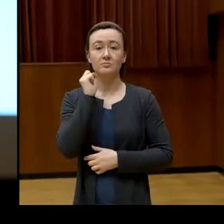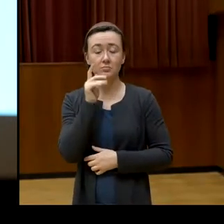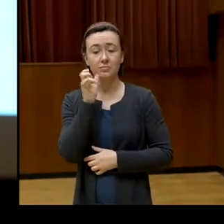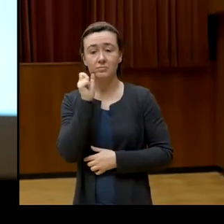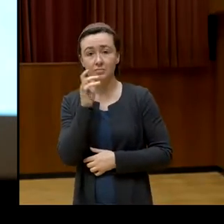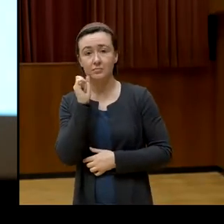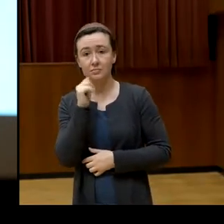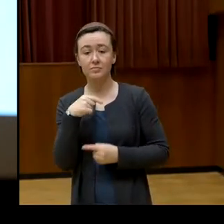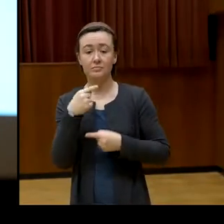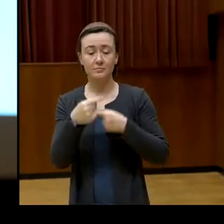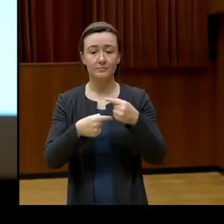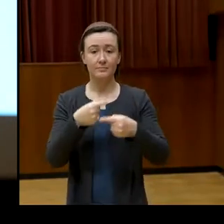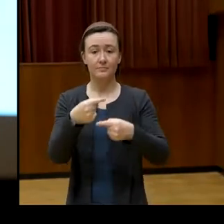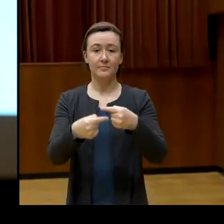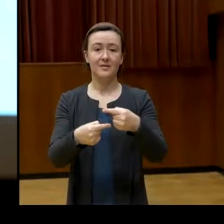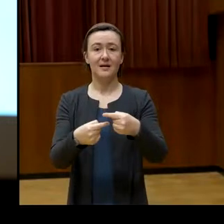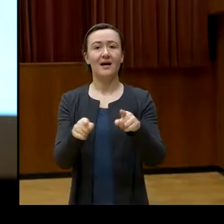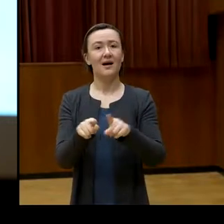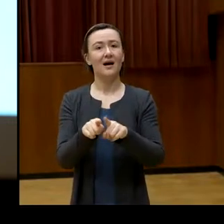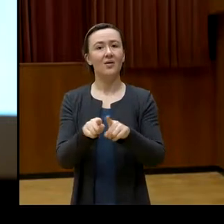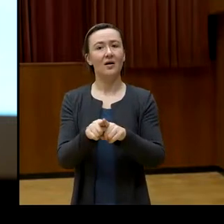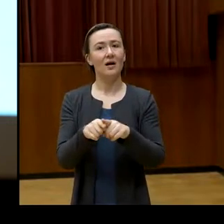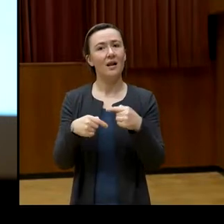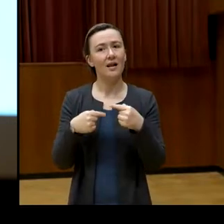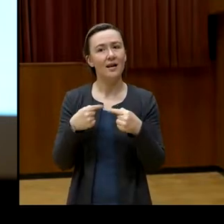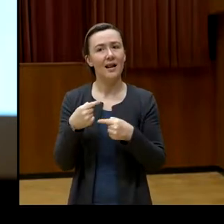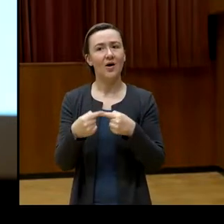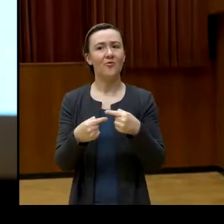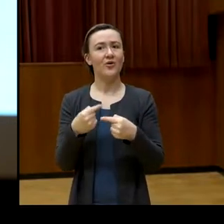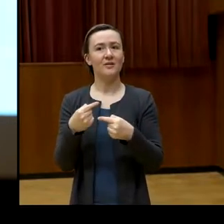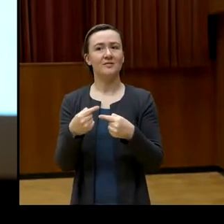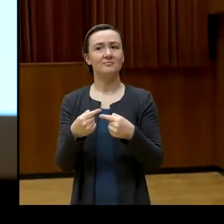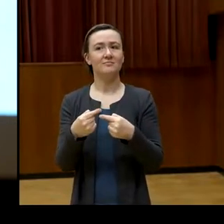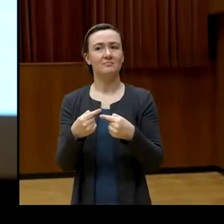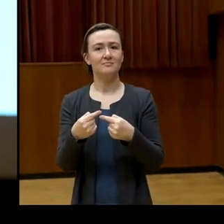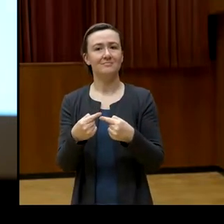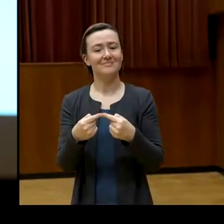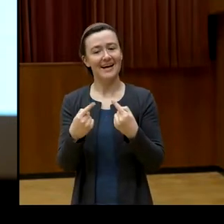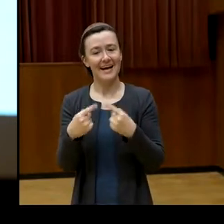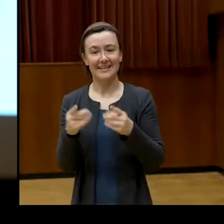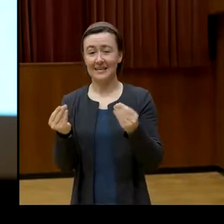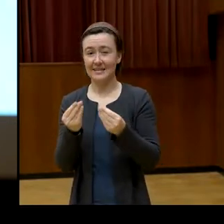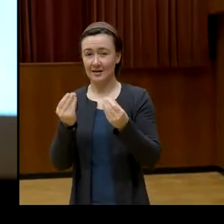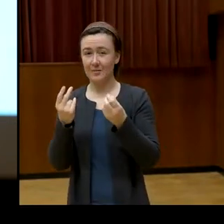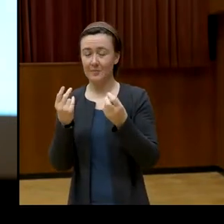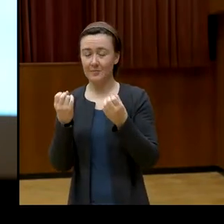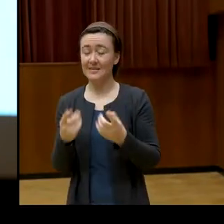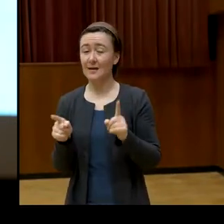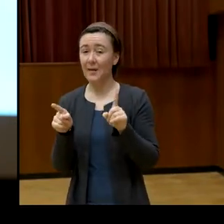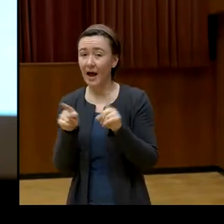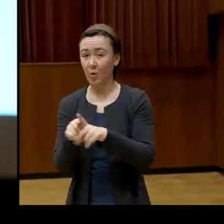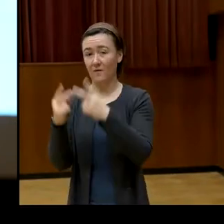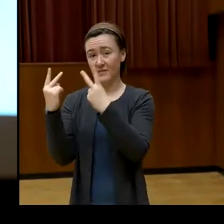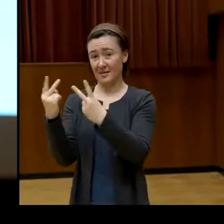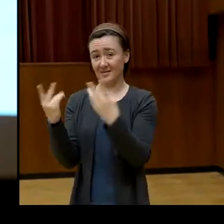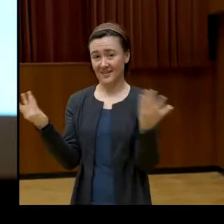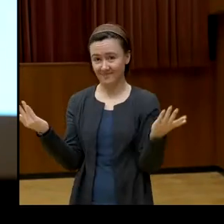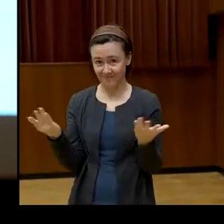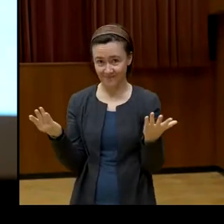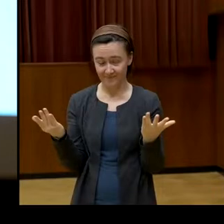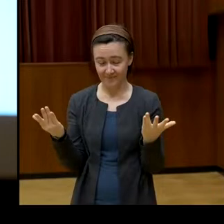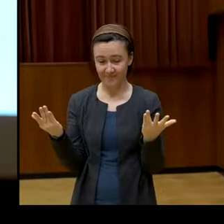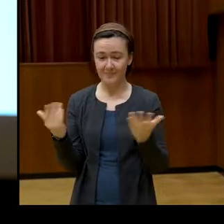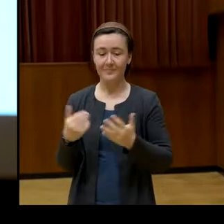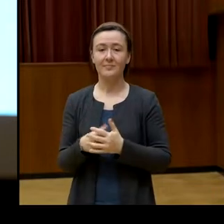hinaus ständig etwas, was mindestens genauso wichtig ist. Wir greifen auf und